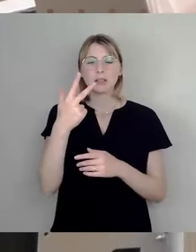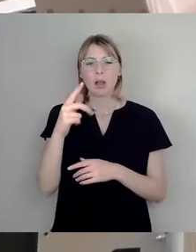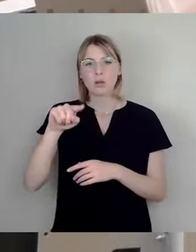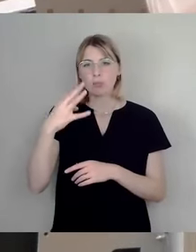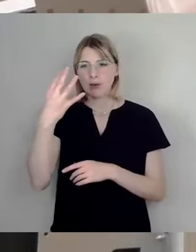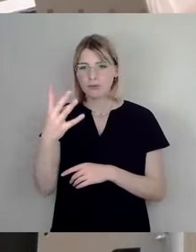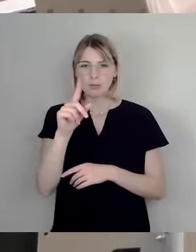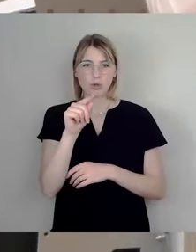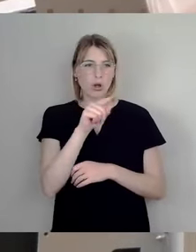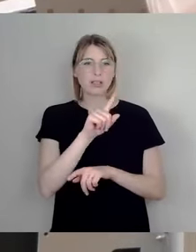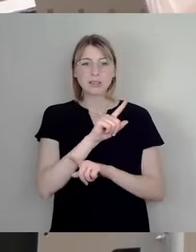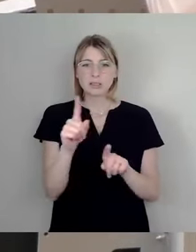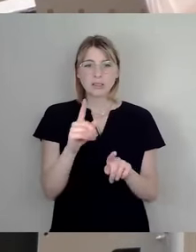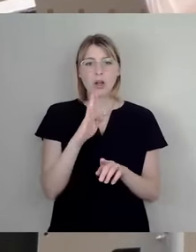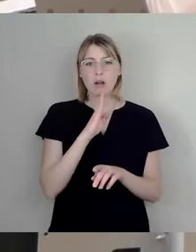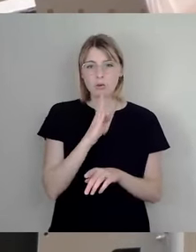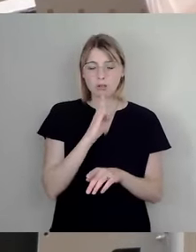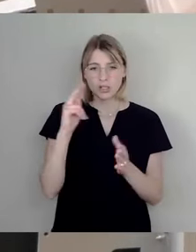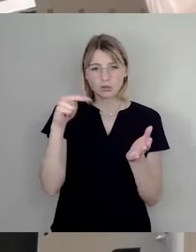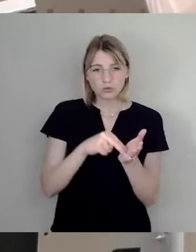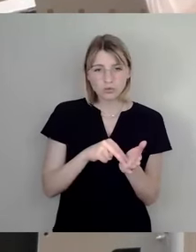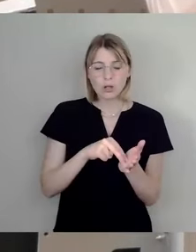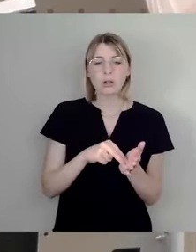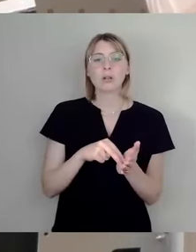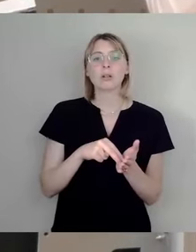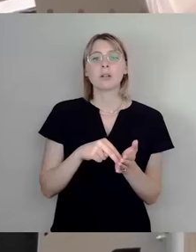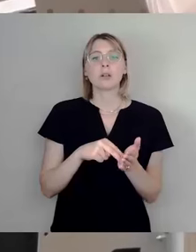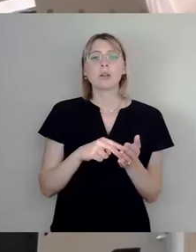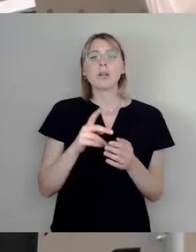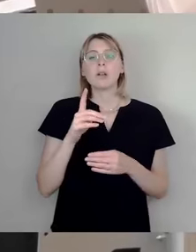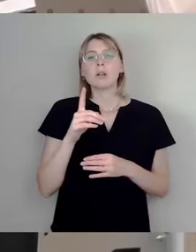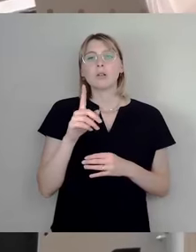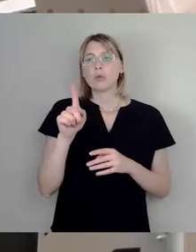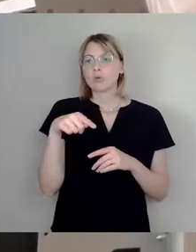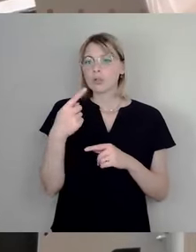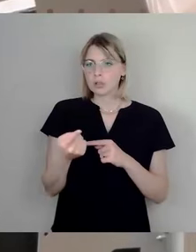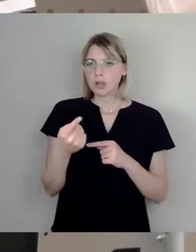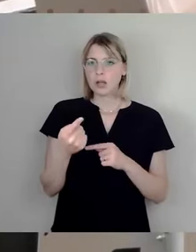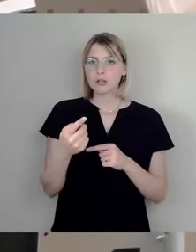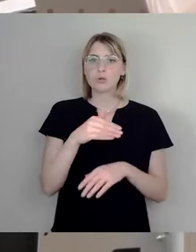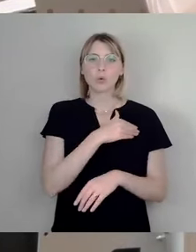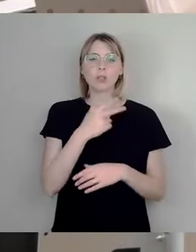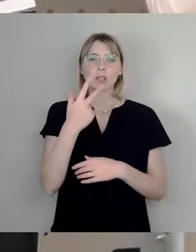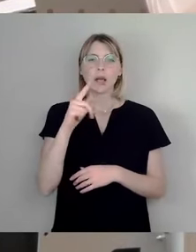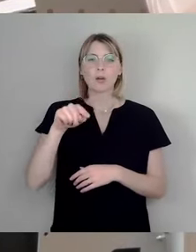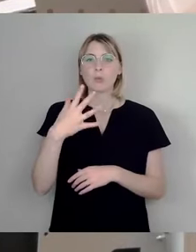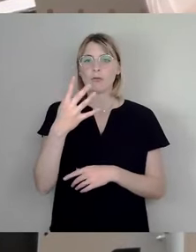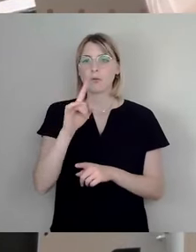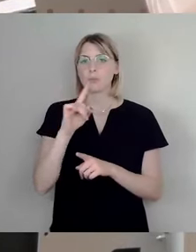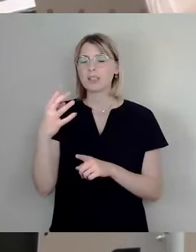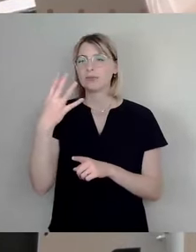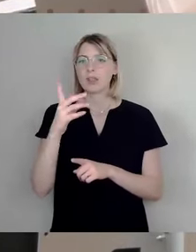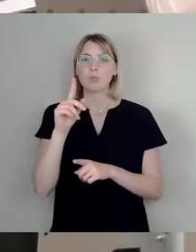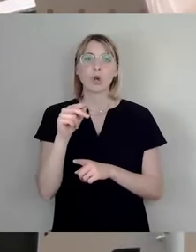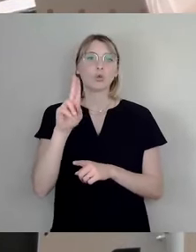und dann im Prinzip die Note 3,5 bis 4, das ist dann sozusagen ungenügend Zustand. Das sind